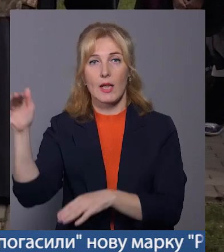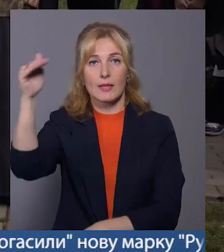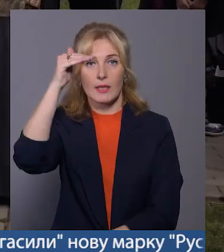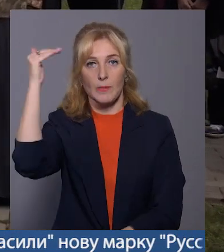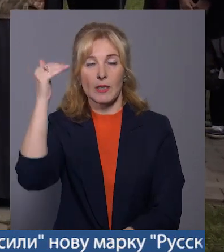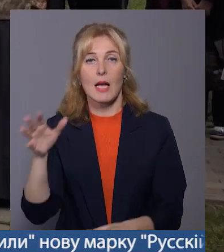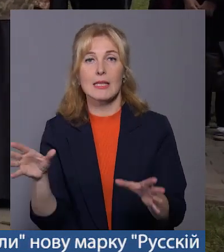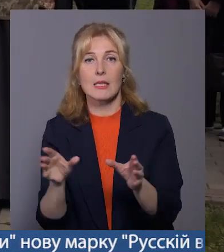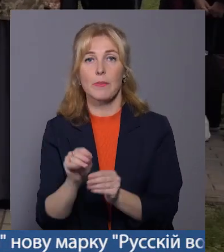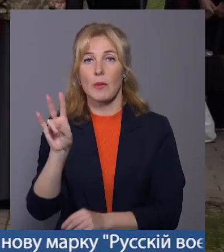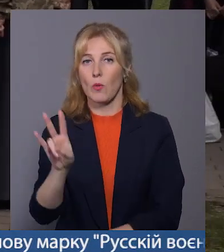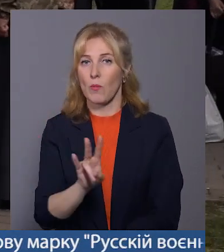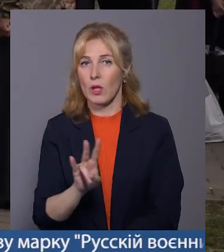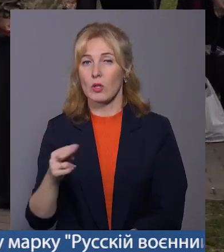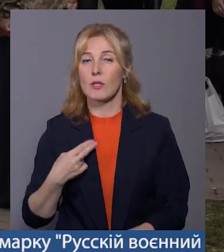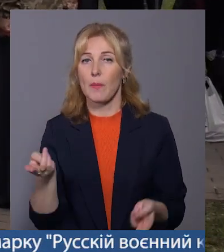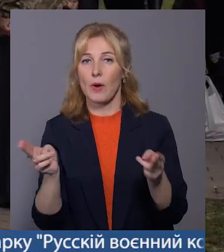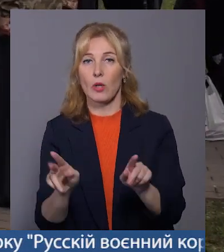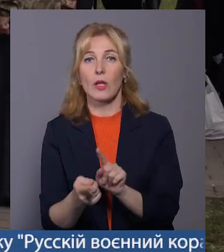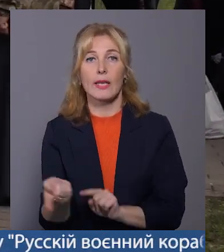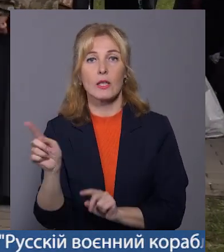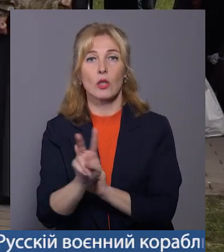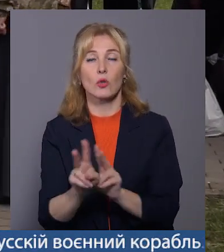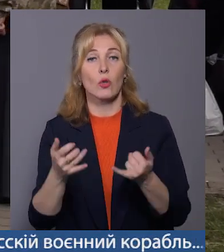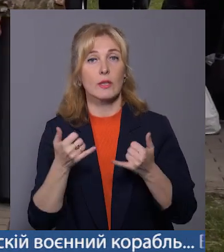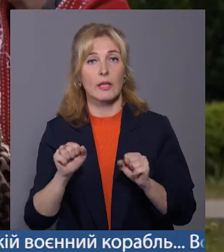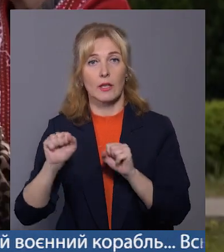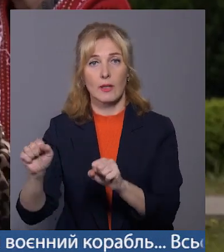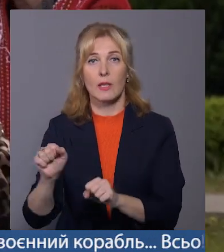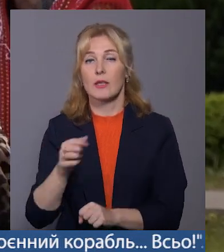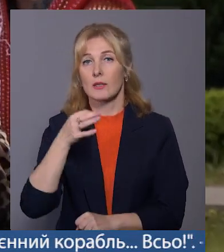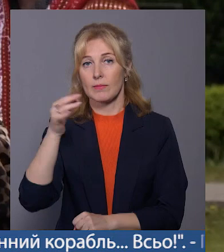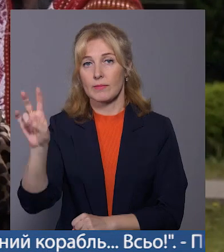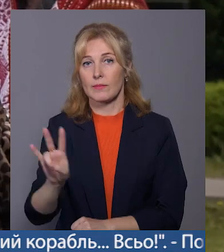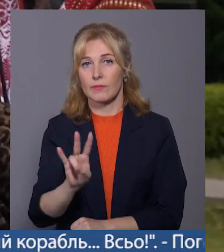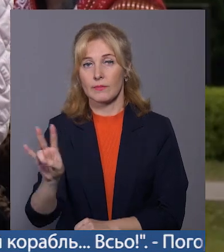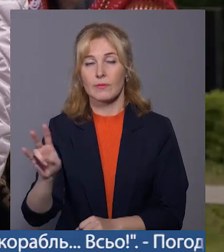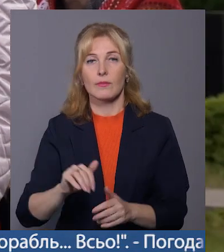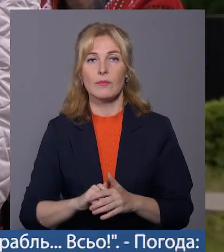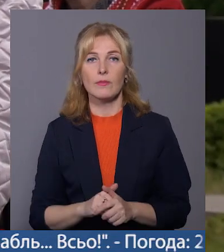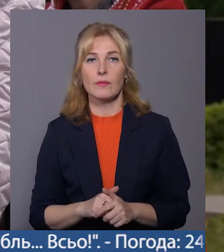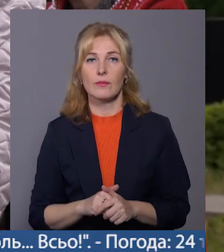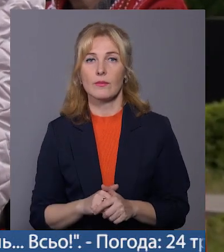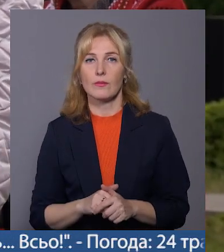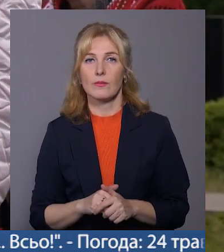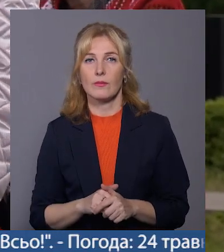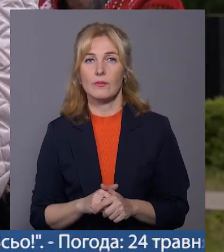Спільну молитву за полеглих і тих, хто нині боронить Україну, проголосили священники Духовної ради Хмельницького.